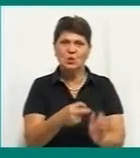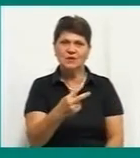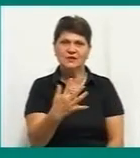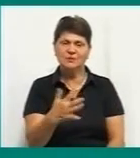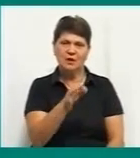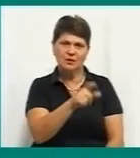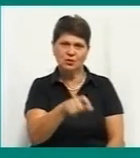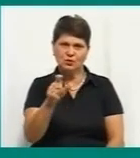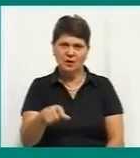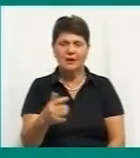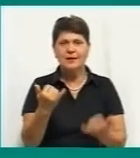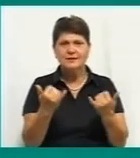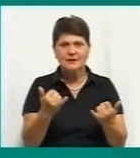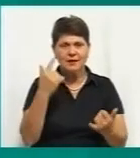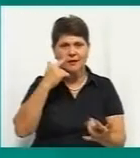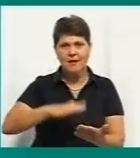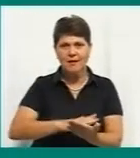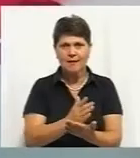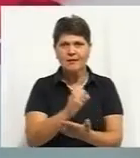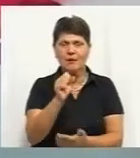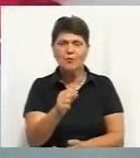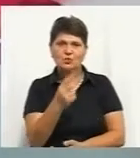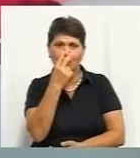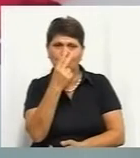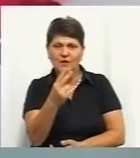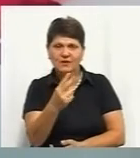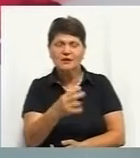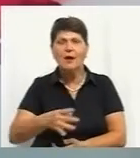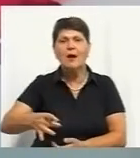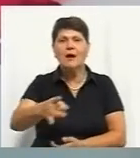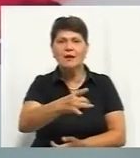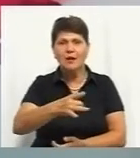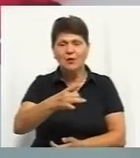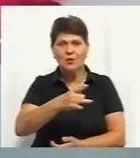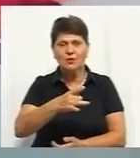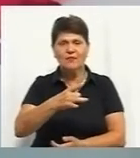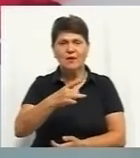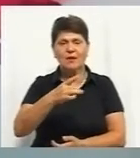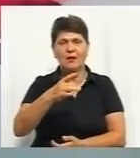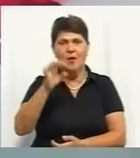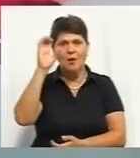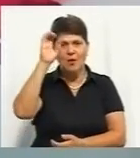районах, можете подивитися на цій карті. Це ранкові дані обласного лабораторного центру.